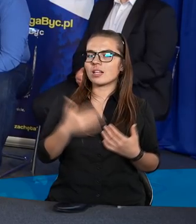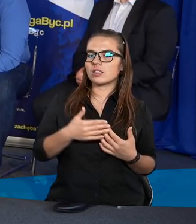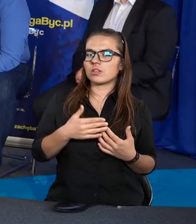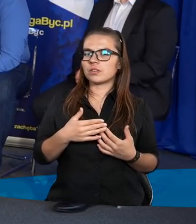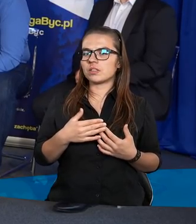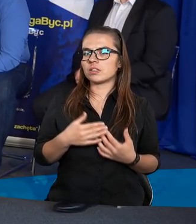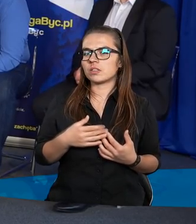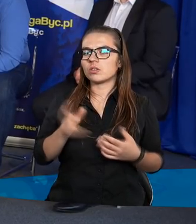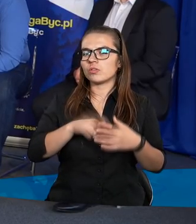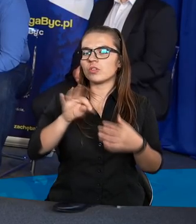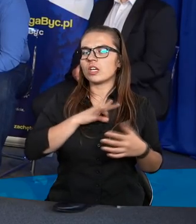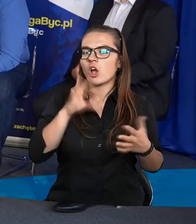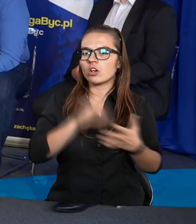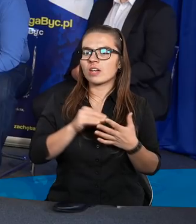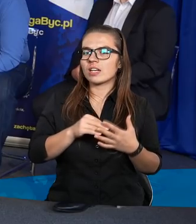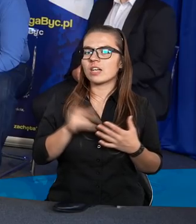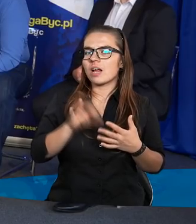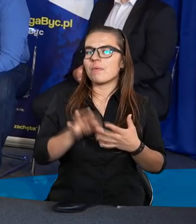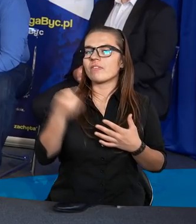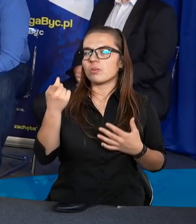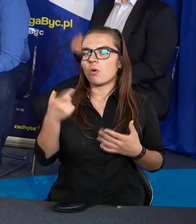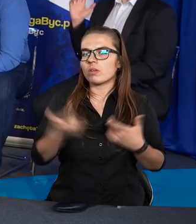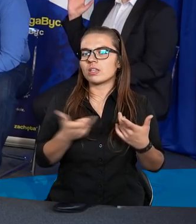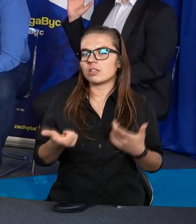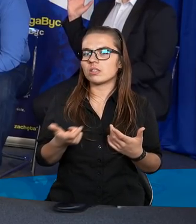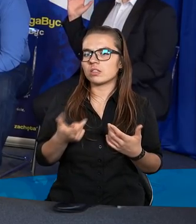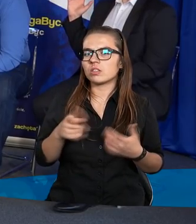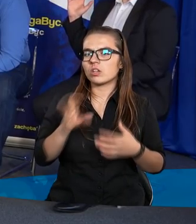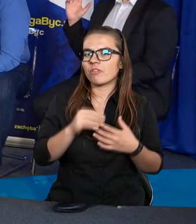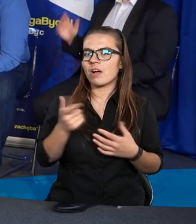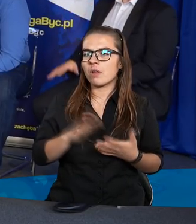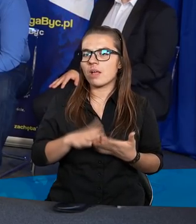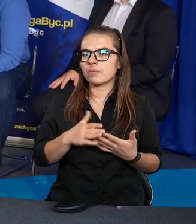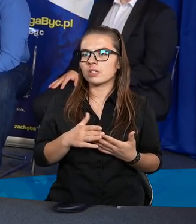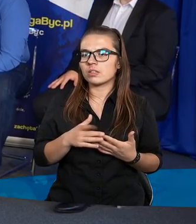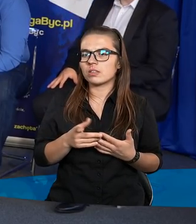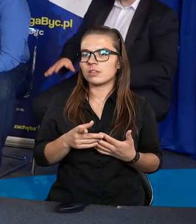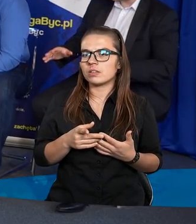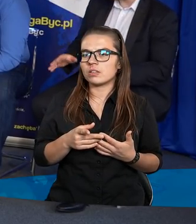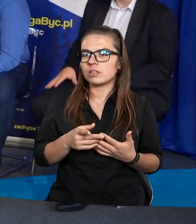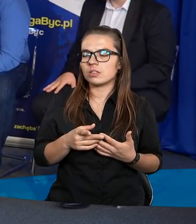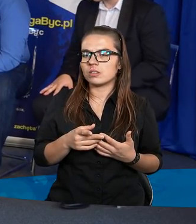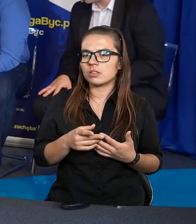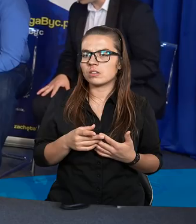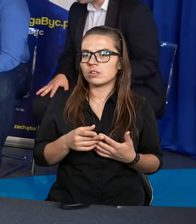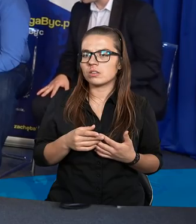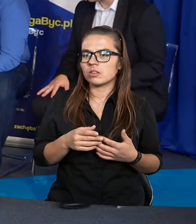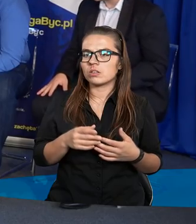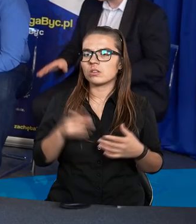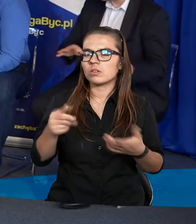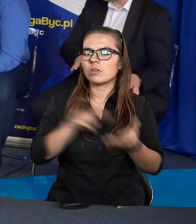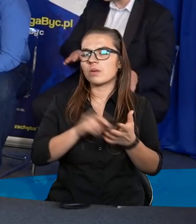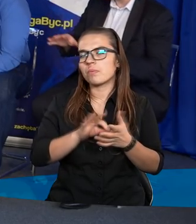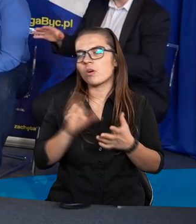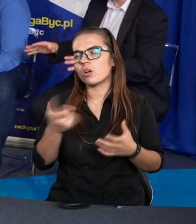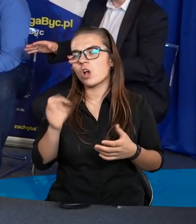smutny w tym swoim doświadczeniu, ale ostatni moment jest taki bardzo chwalebny. Jako taki dodatek, kiedy mówimy sobie